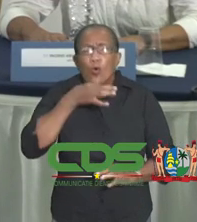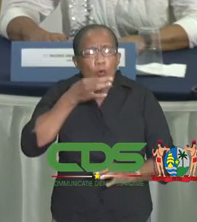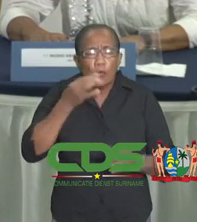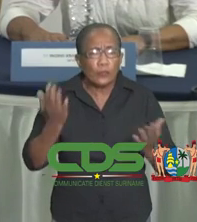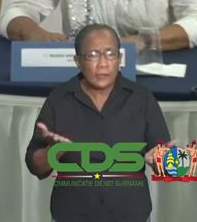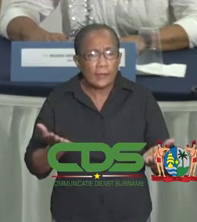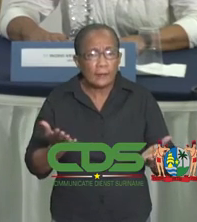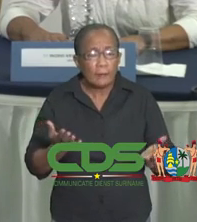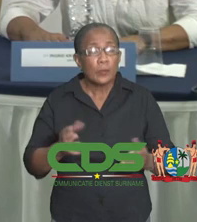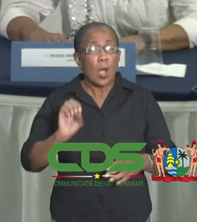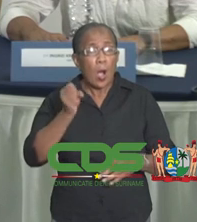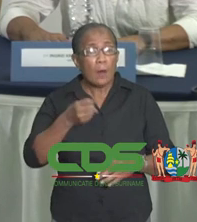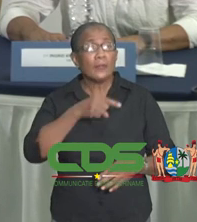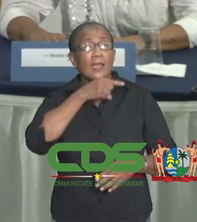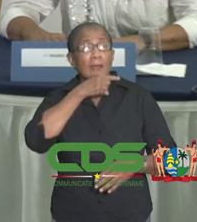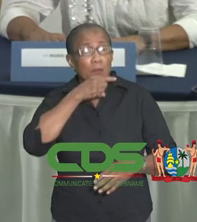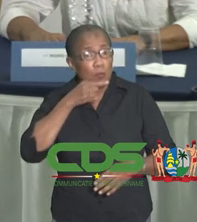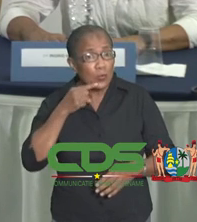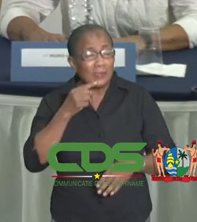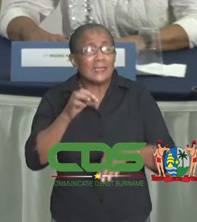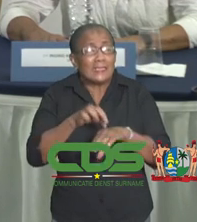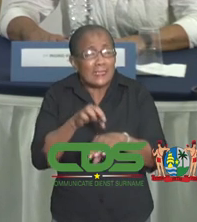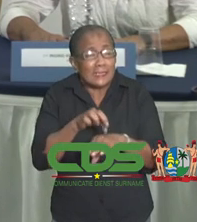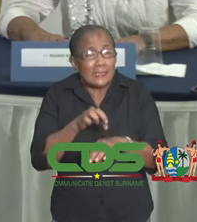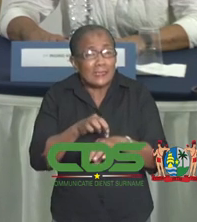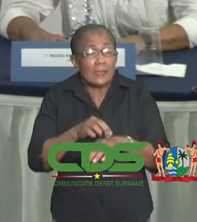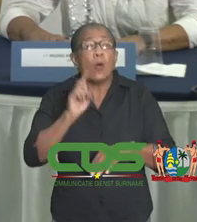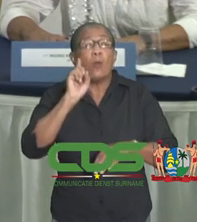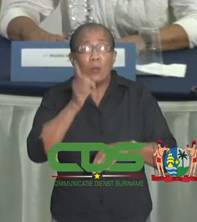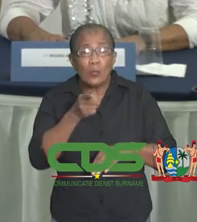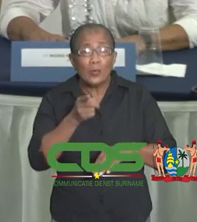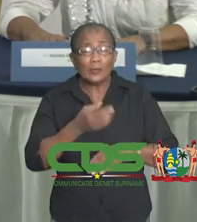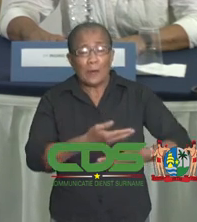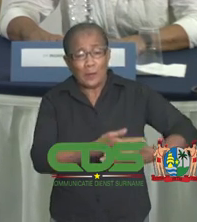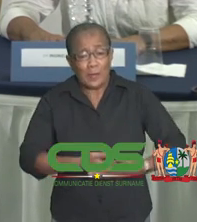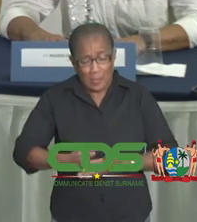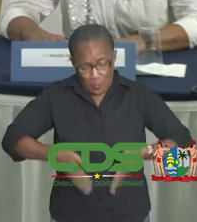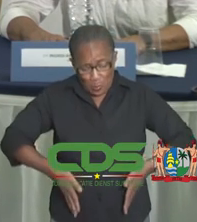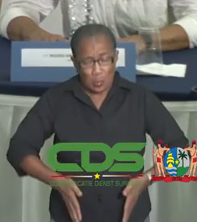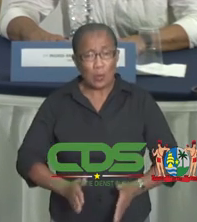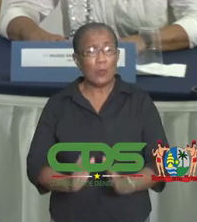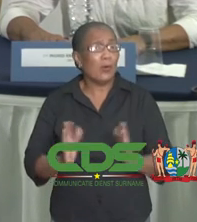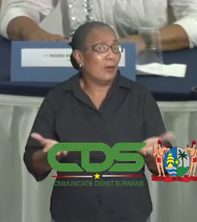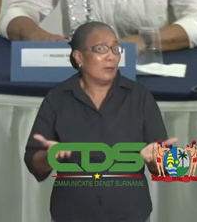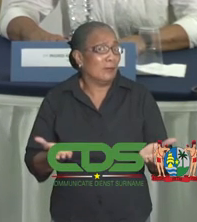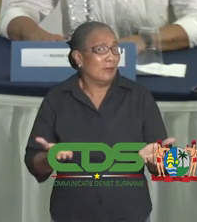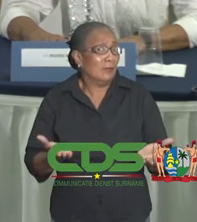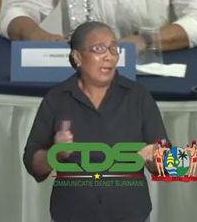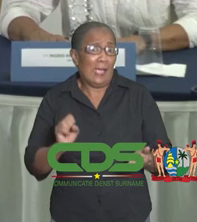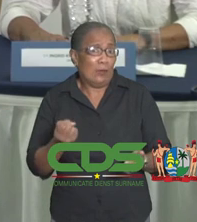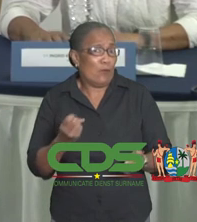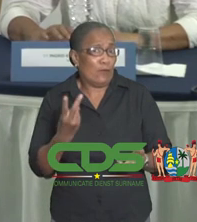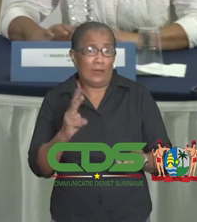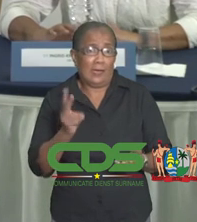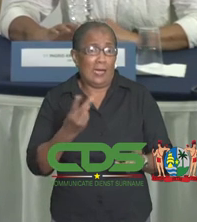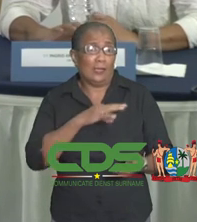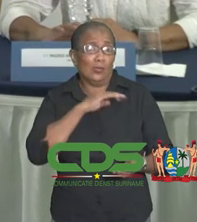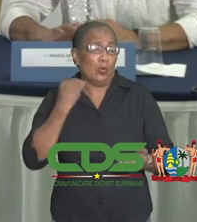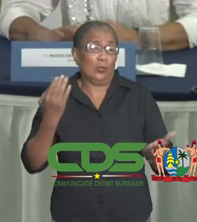zo ziek is, moeten we het kind geboren laten worden als het kind niet al ziek is of overleden is. En dat gebeurt ook nog.